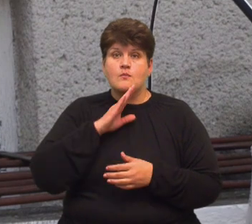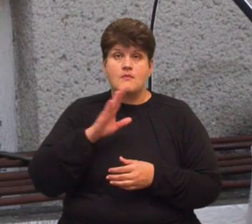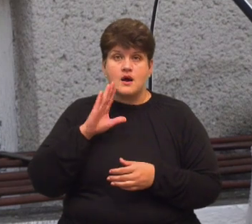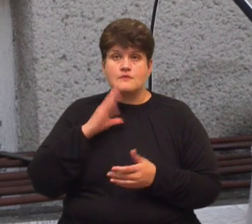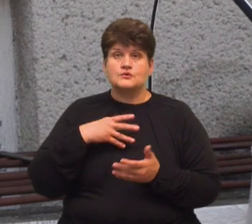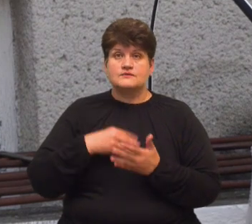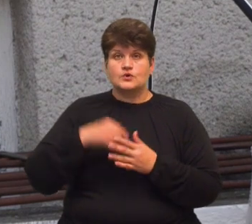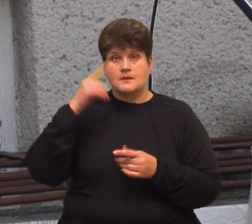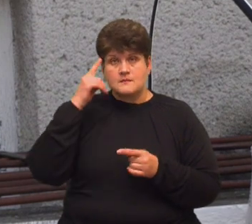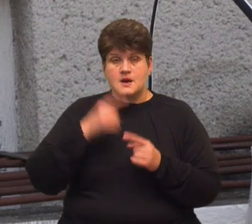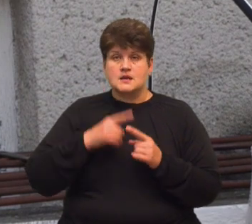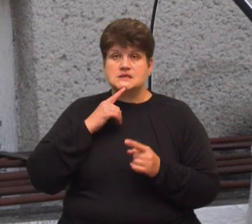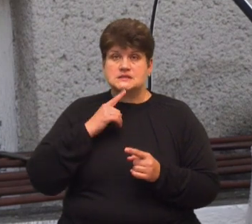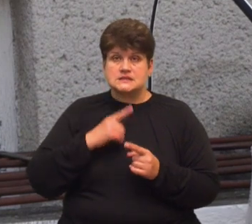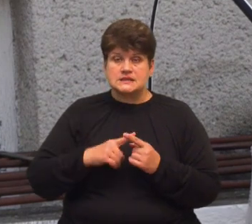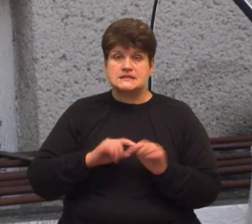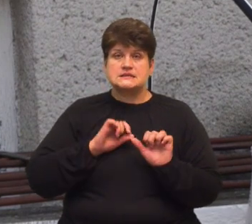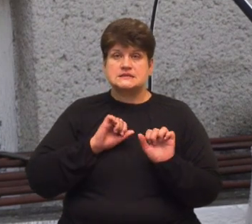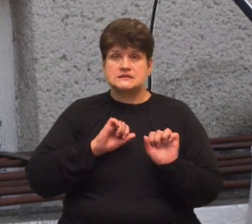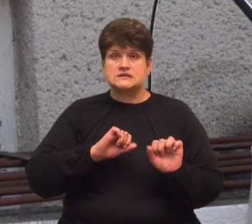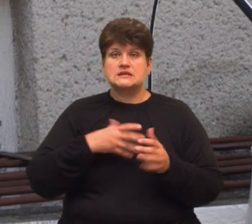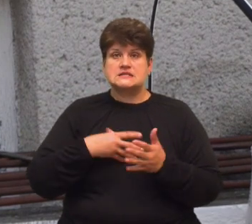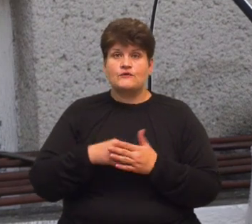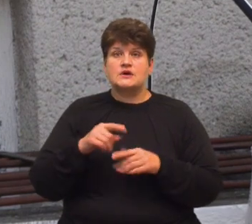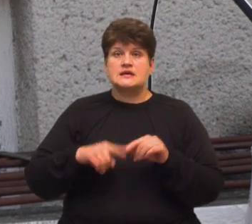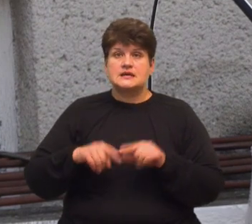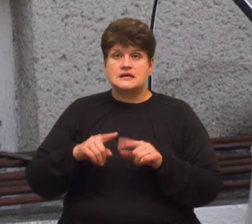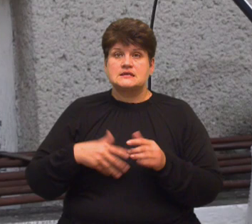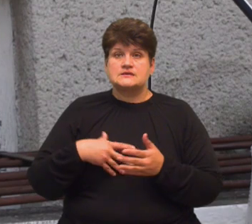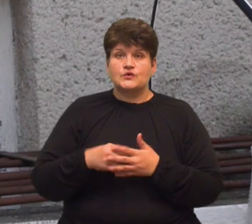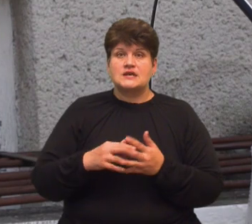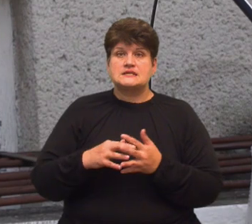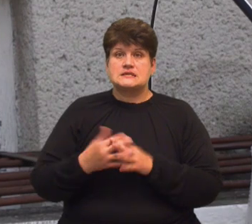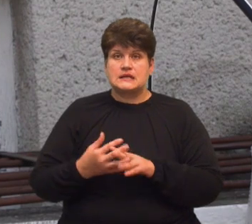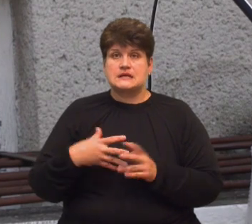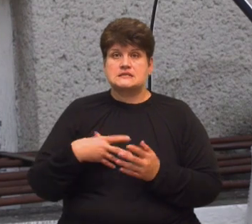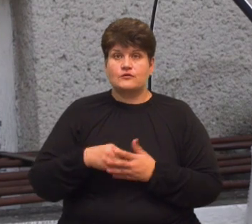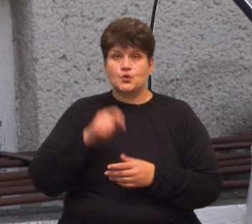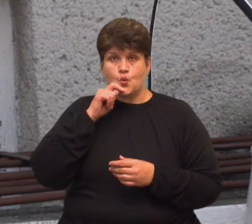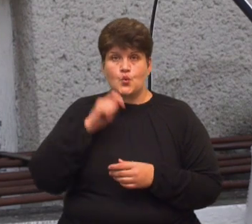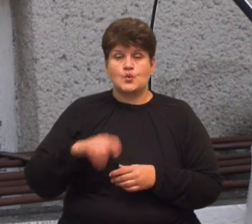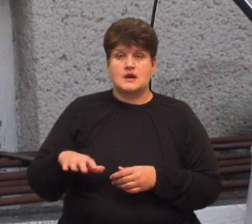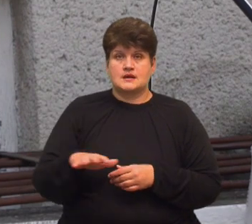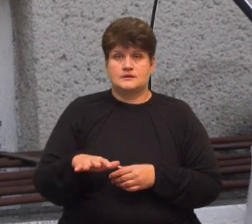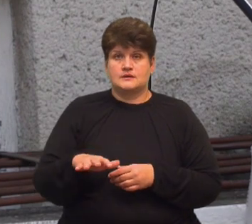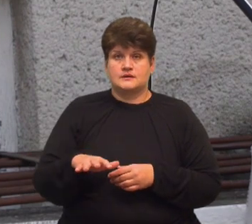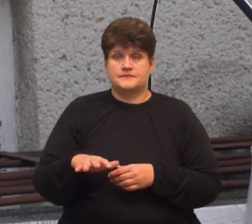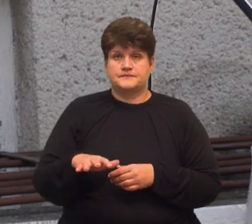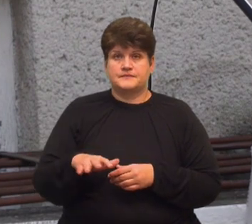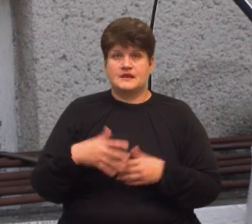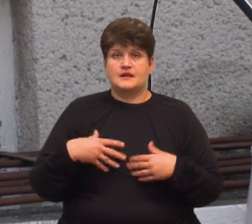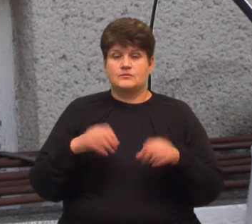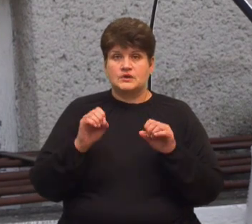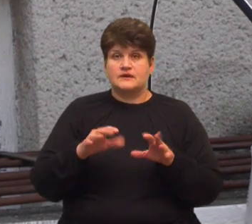своїх братиків, сестри, захищати своїх рідних, своє село, свою Україну. І поклав там своє